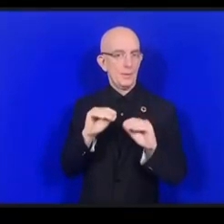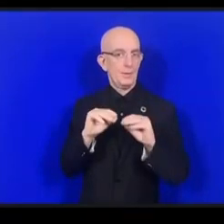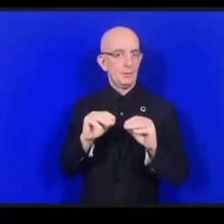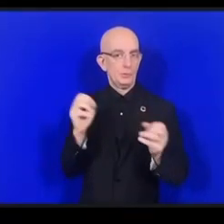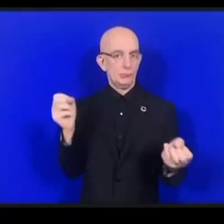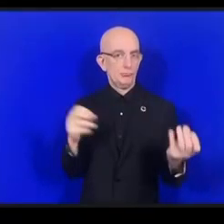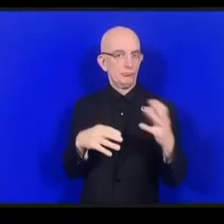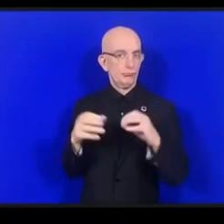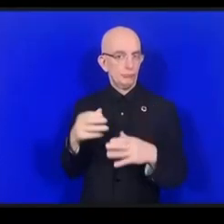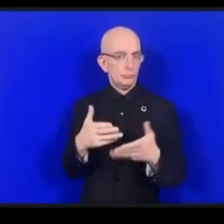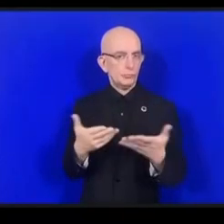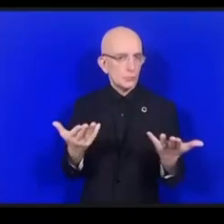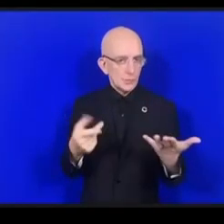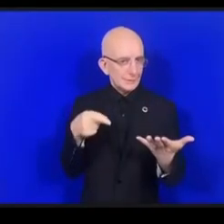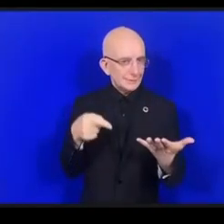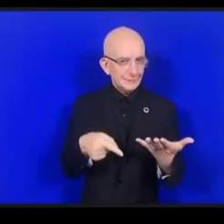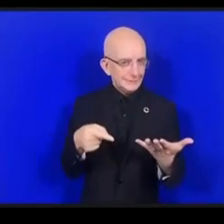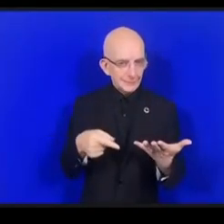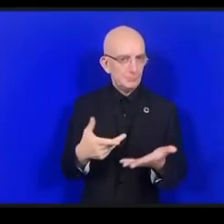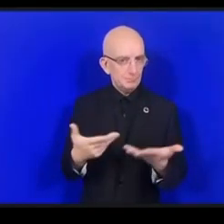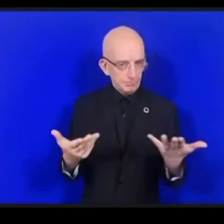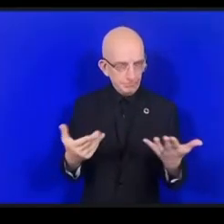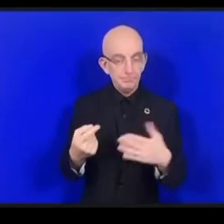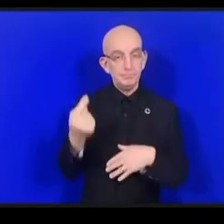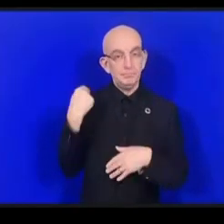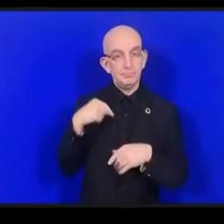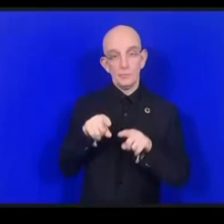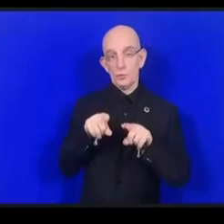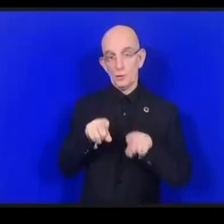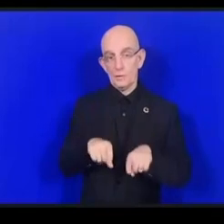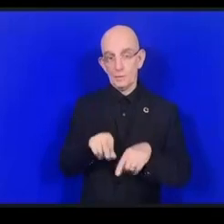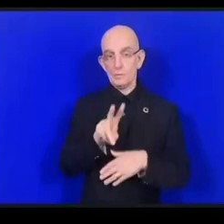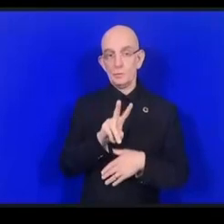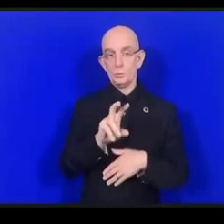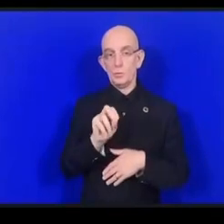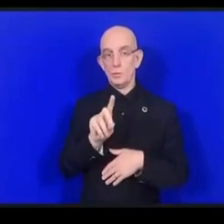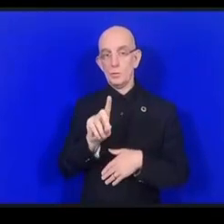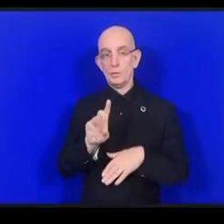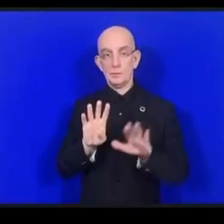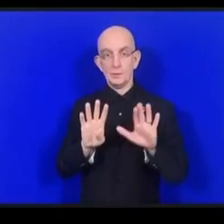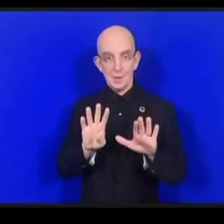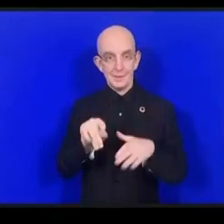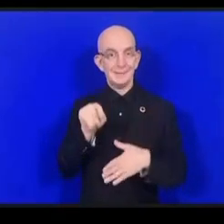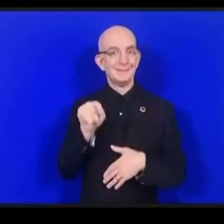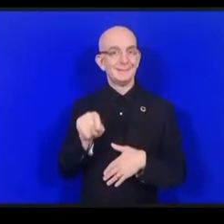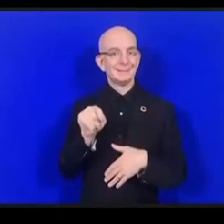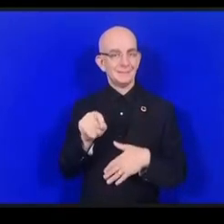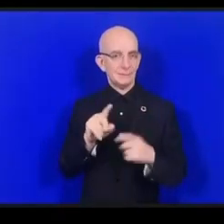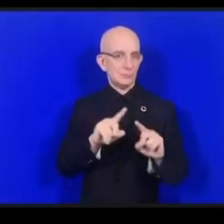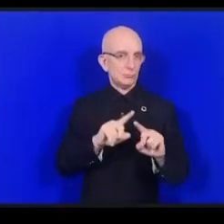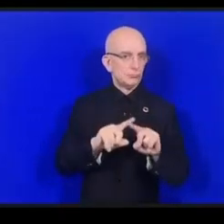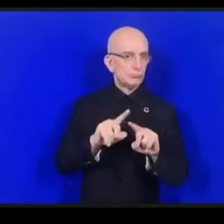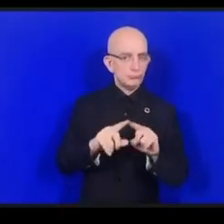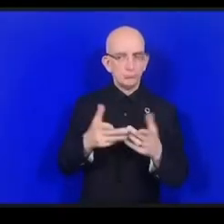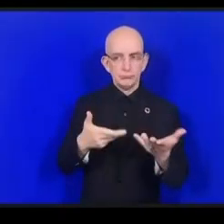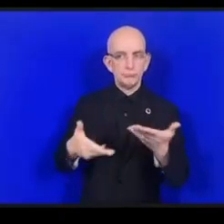وهذا التحالف الدينامي قد استحدث من أجل الدفع بهذا العمل من أجل تنفيذ